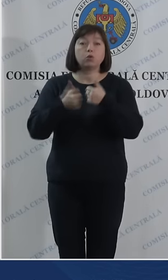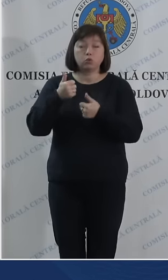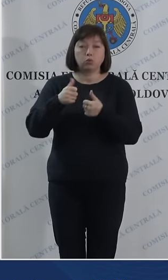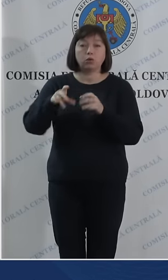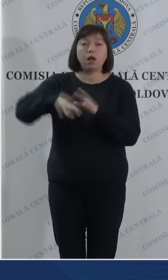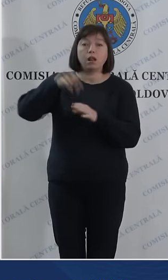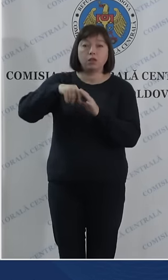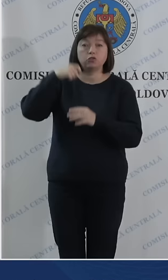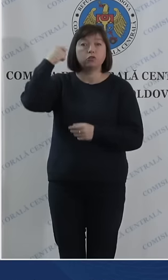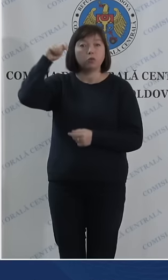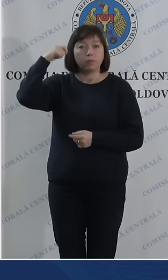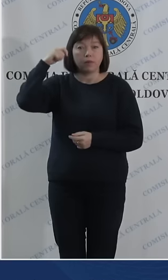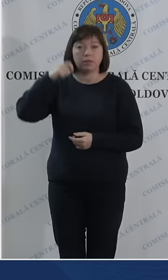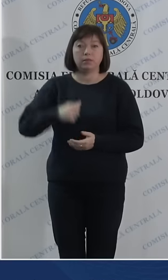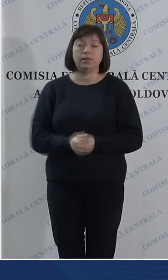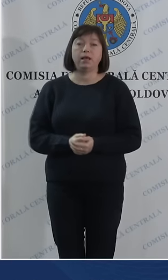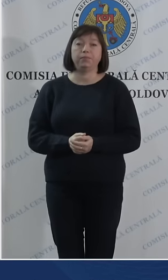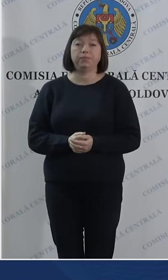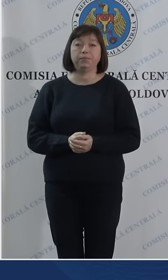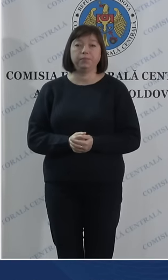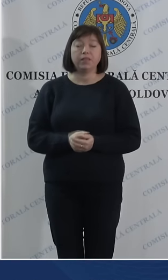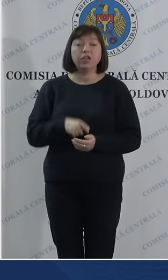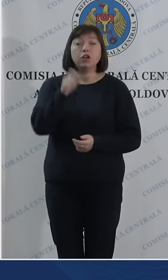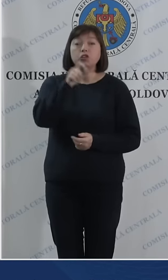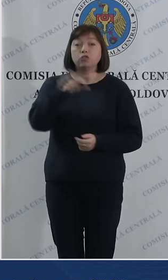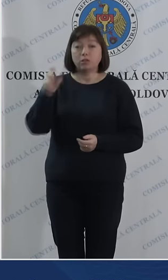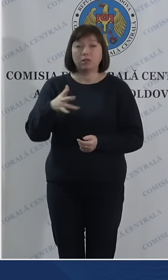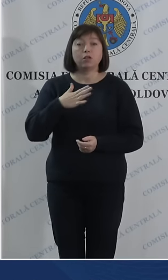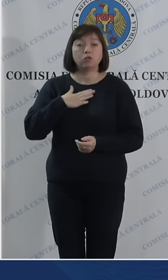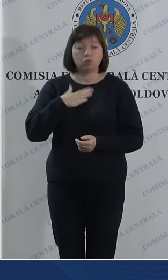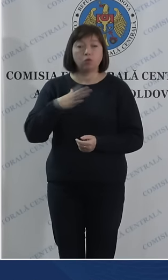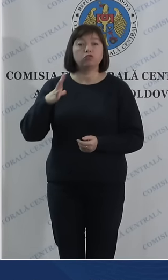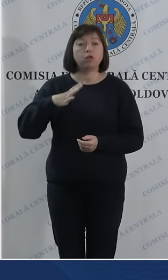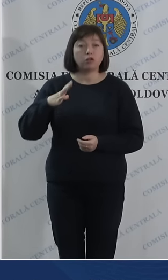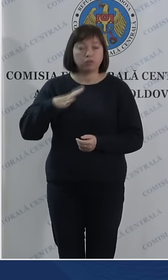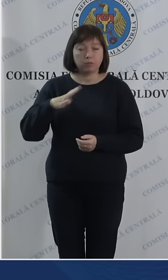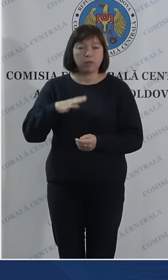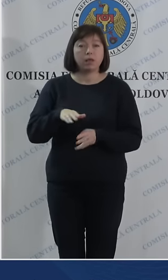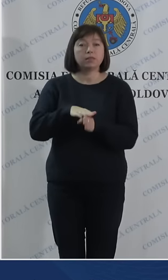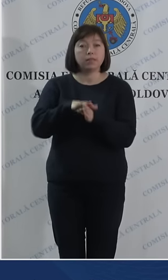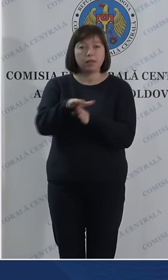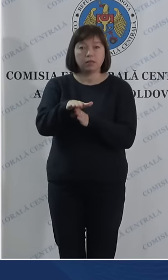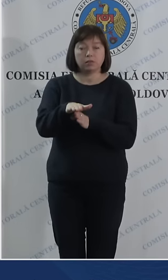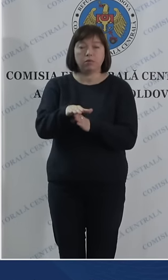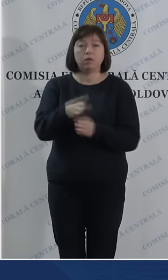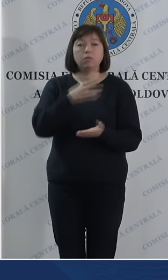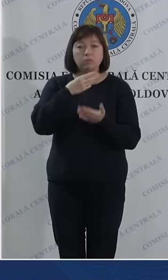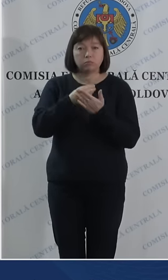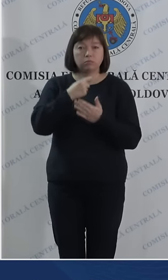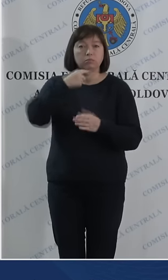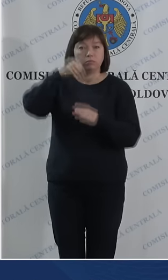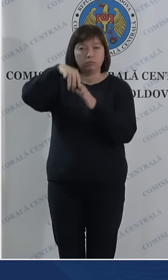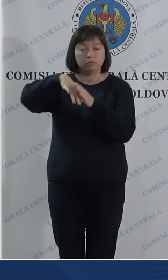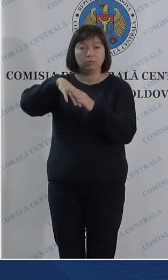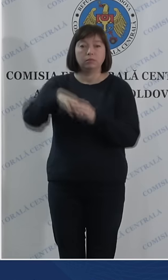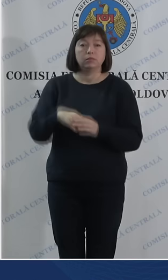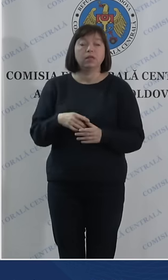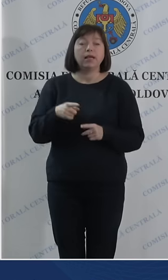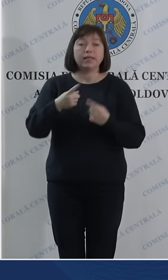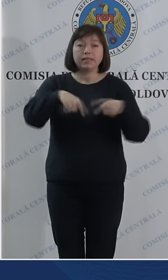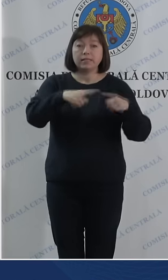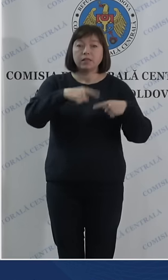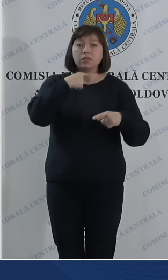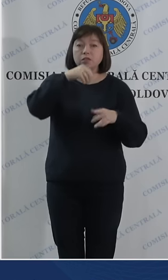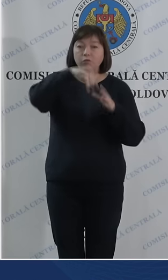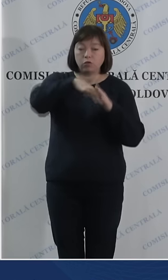alegerilor prezidențiale. Cetățenii noștri sunt așteptați să-și exprime opțiunea electorală atât în